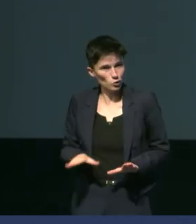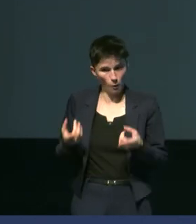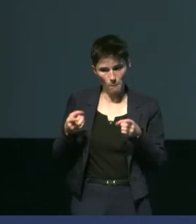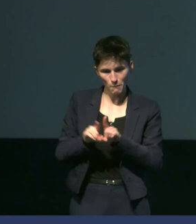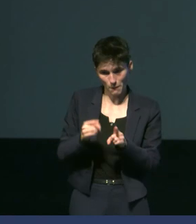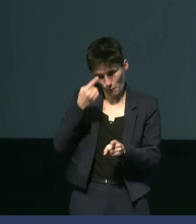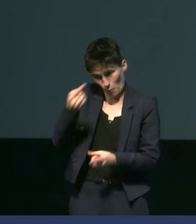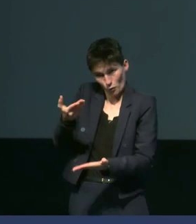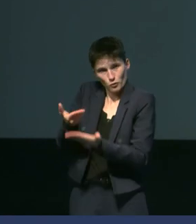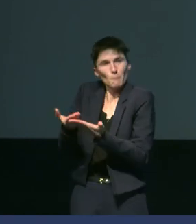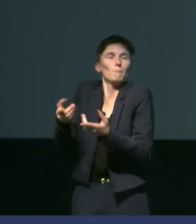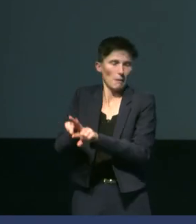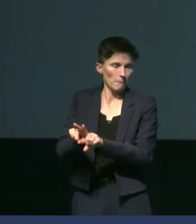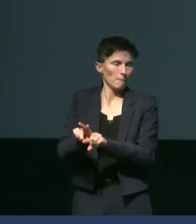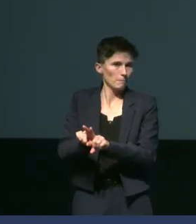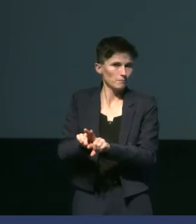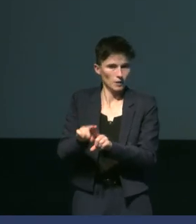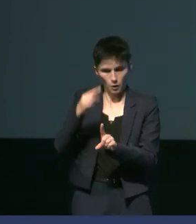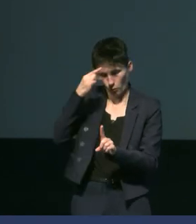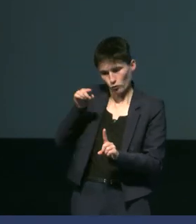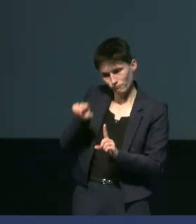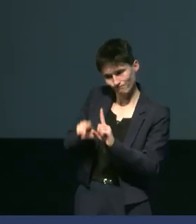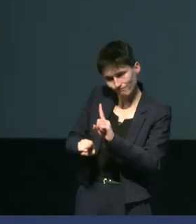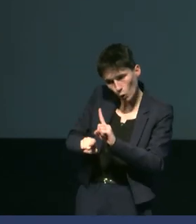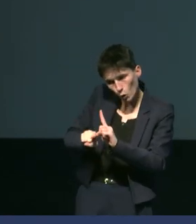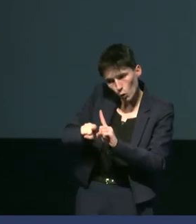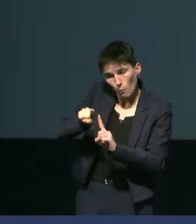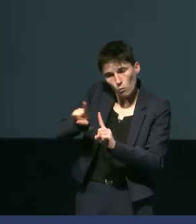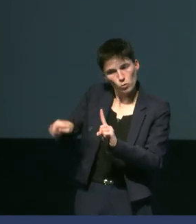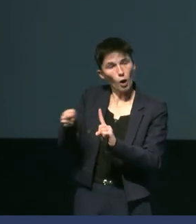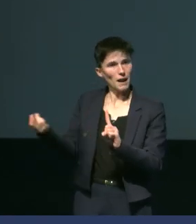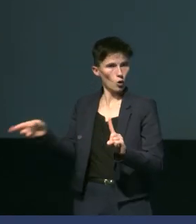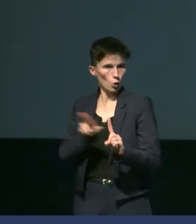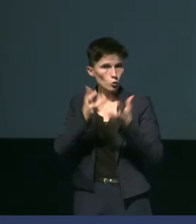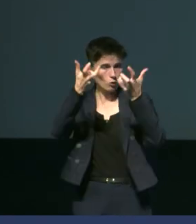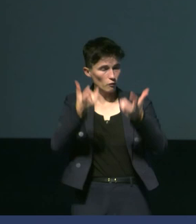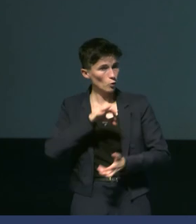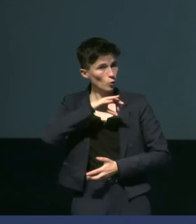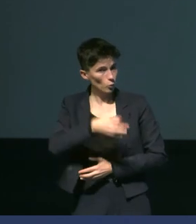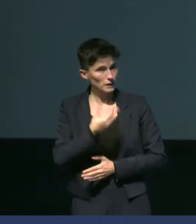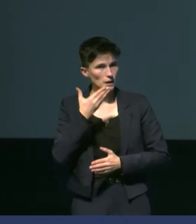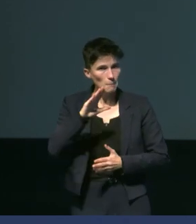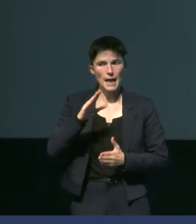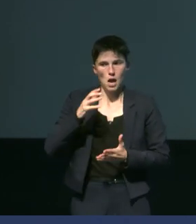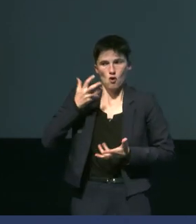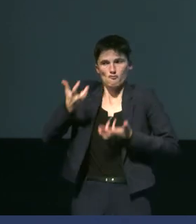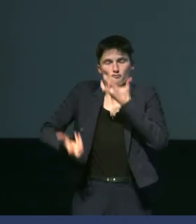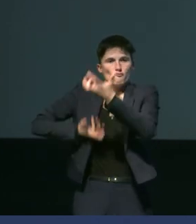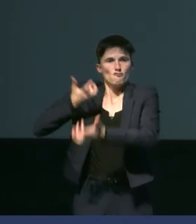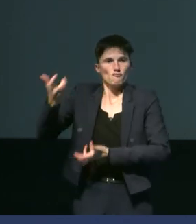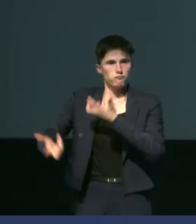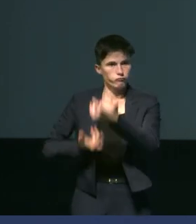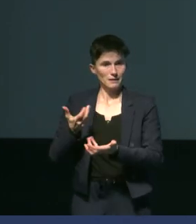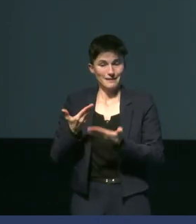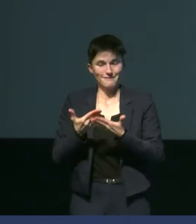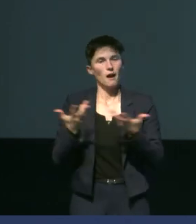qui se passe au niveau des manchots. pense qu'ils veulent réaugmenter leur température anormothermie, mais ils ont une grosse chaudière. Cette chaudière, c'est les muscles